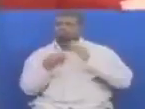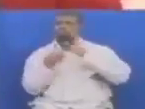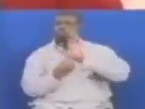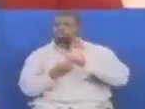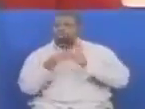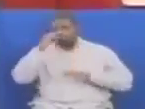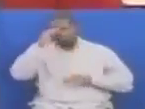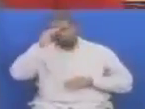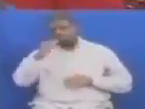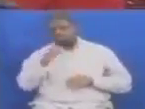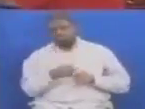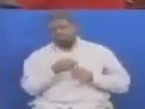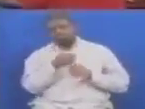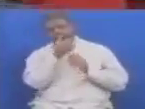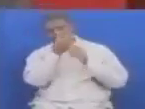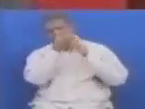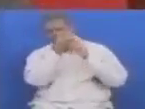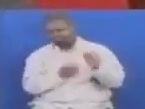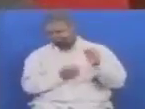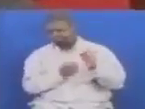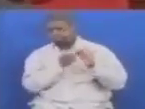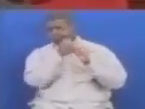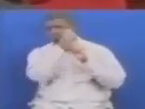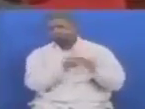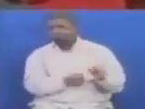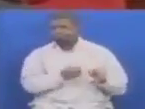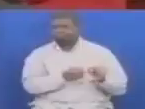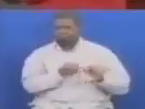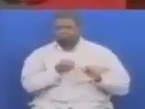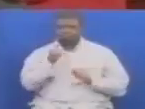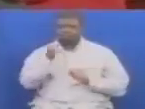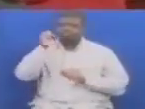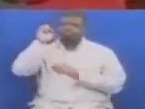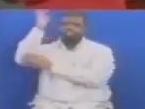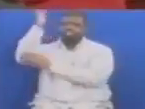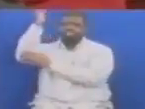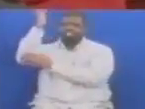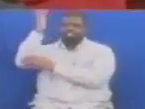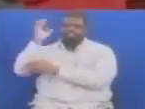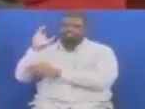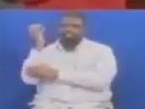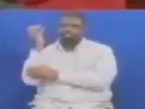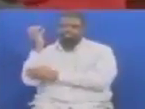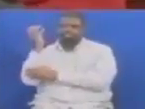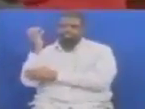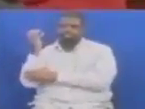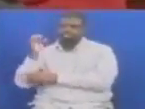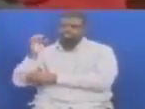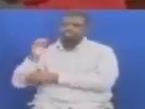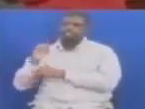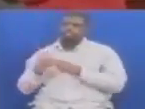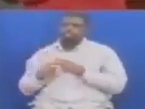lifanya shambulio msikitini katika jimbo lango Na ikapelekea kifocha shee Ismail Bweta Na